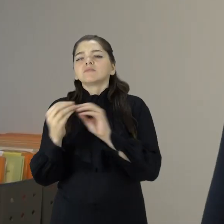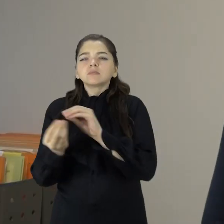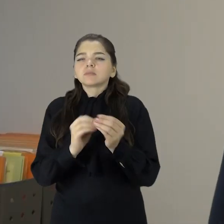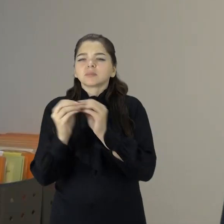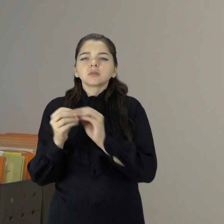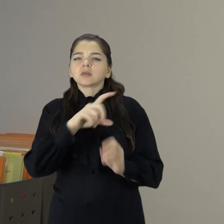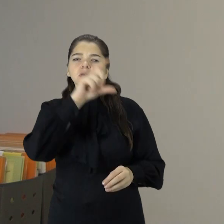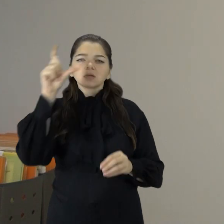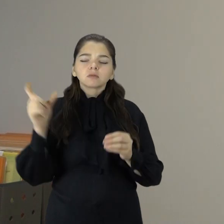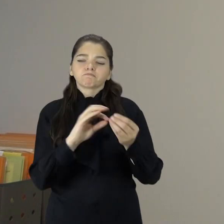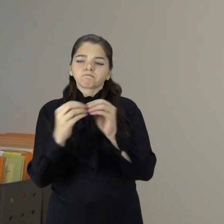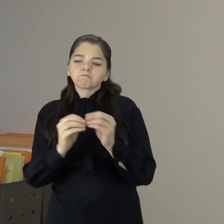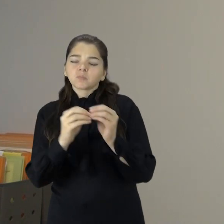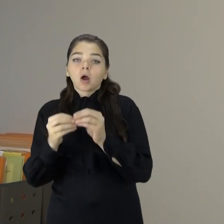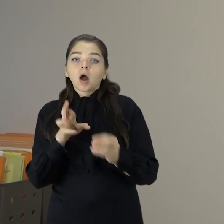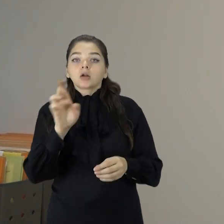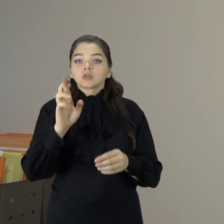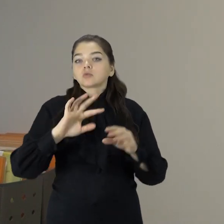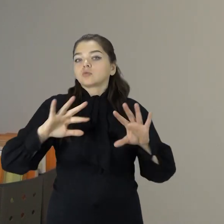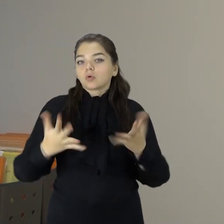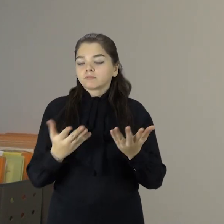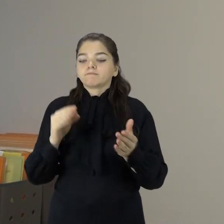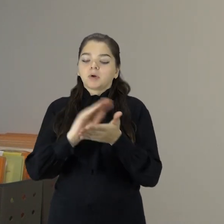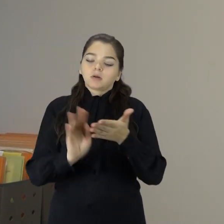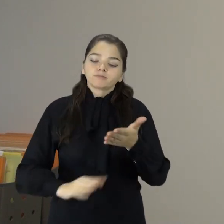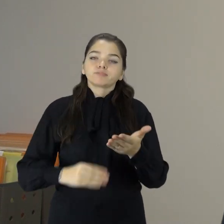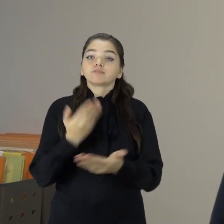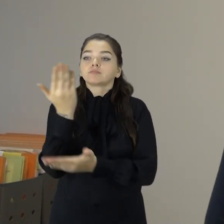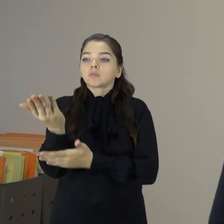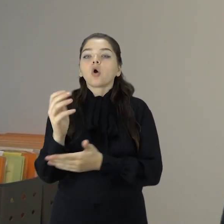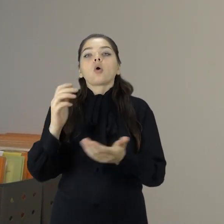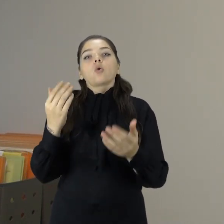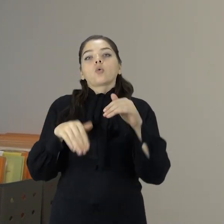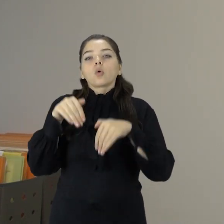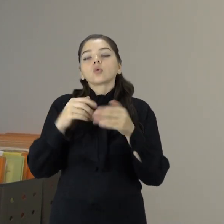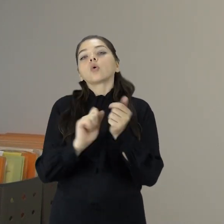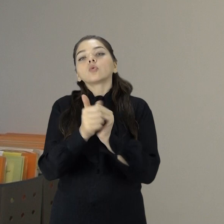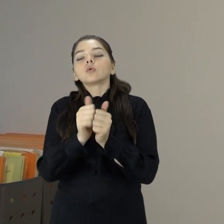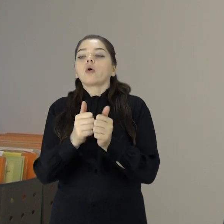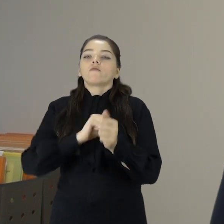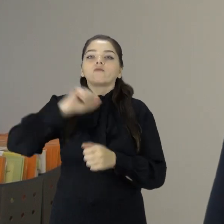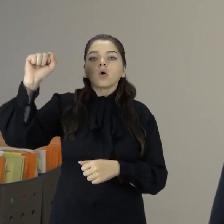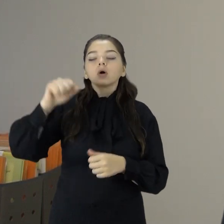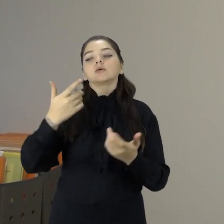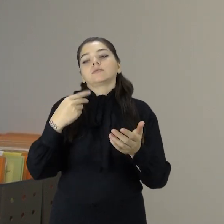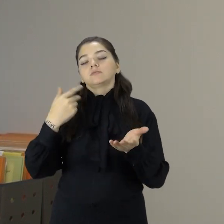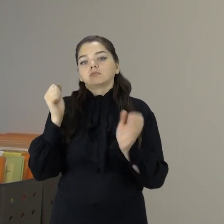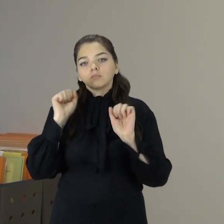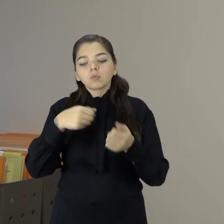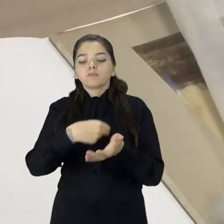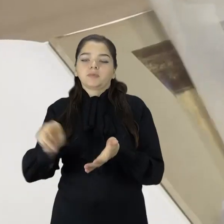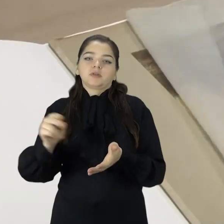darybos, kurių rezultate, parašės paraišką, laimėjus konkursą finansavimo, pavyko įsigyti ir didesnę